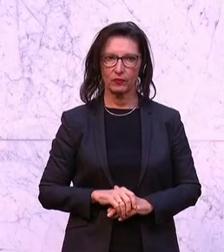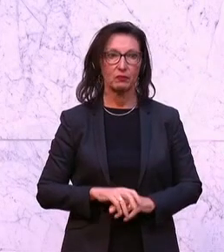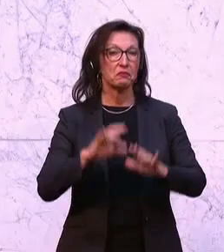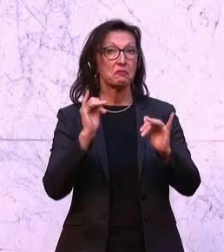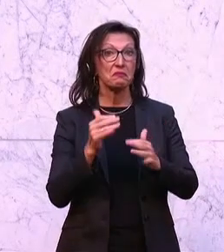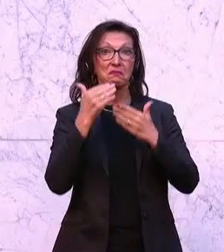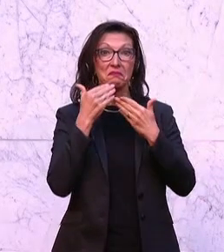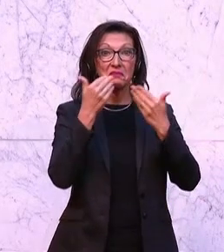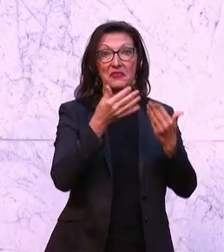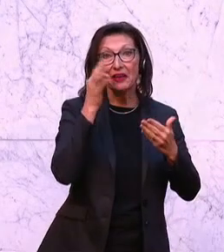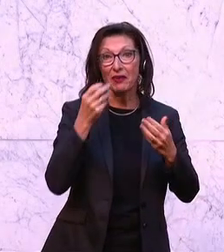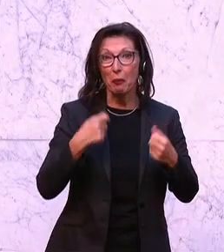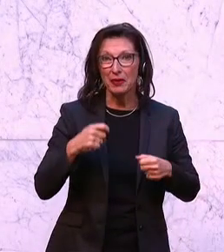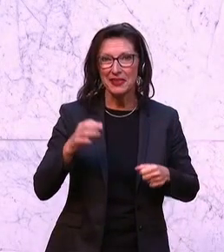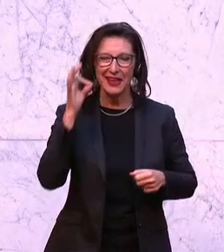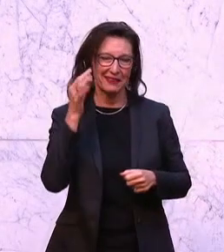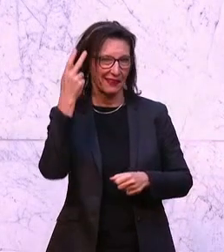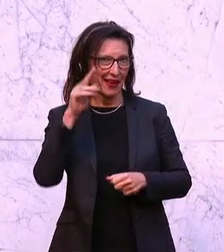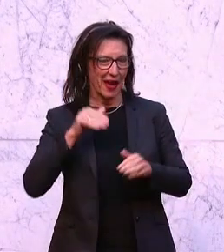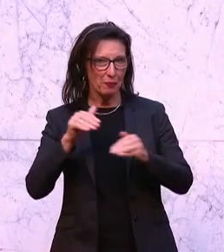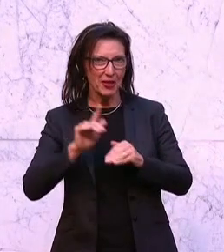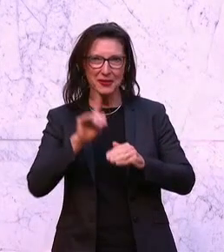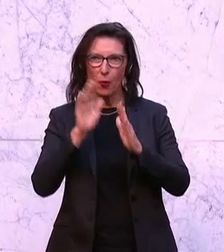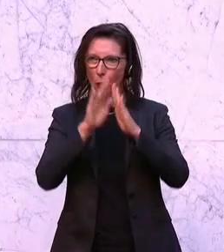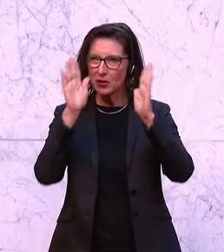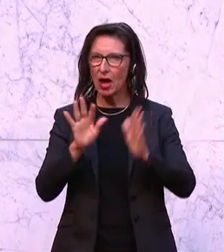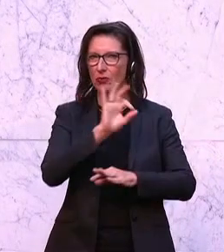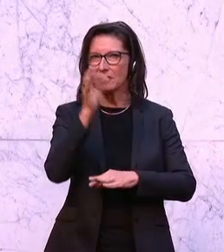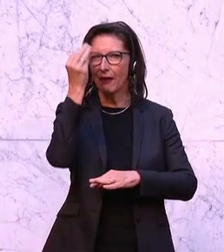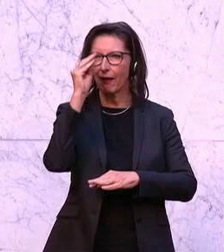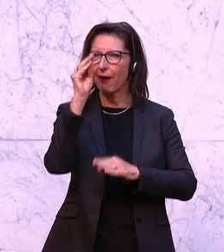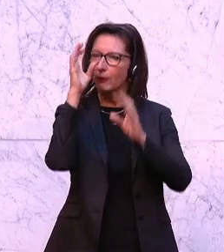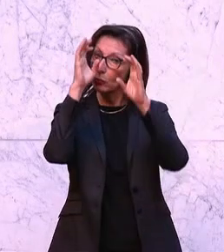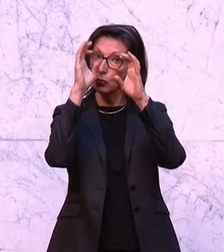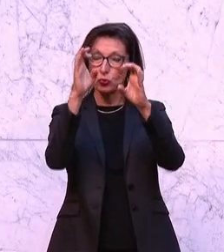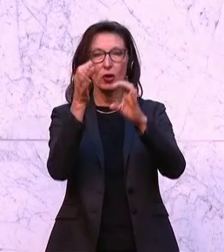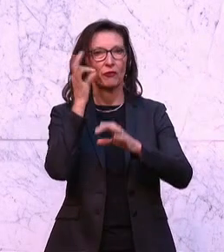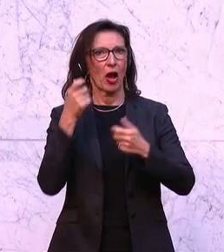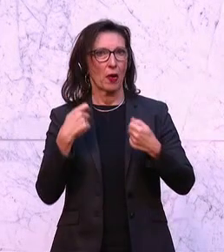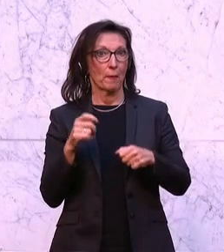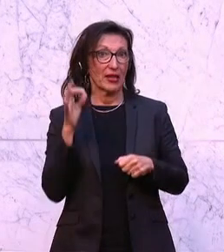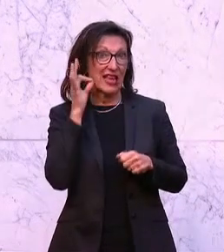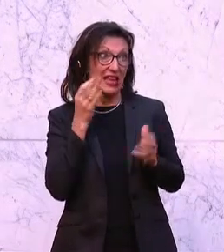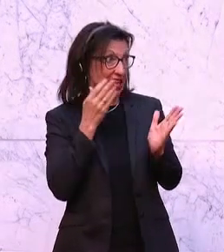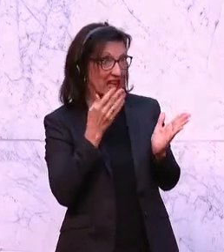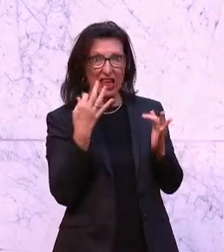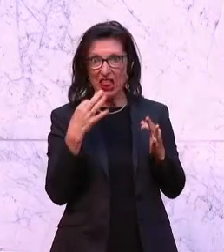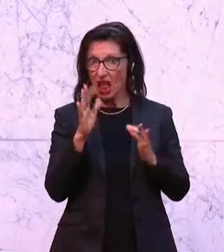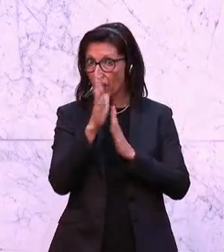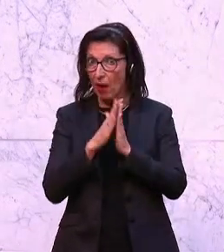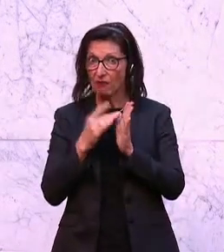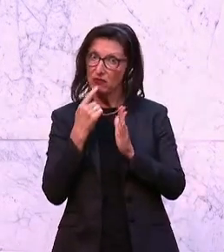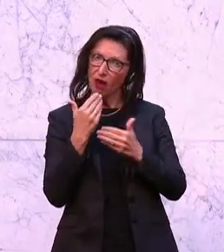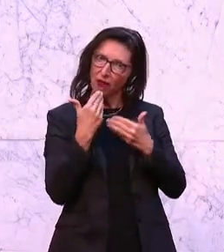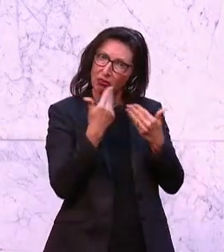Danke, Frau Präsidentin, Minister, hohes Haus, werte Zuseher. Ja, Frau Präsidentin, ich darf mich vielleicht eingangs bedanken, dass Sie